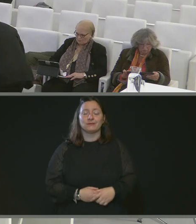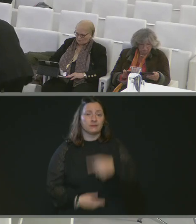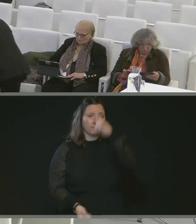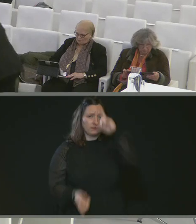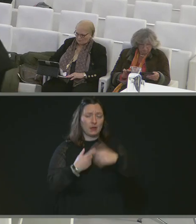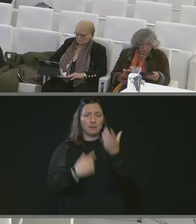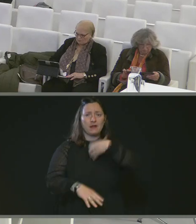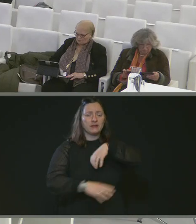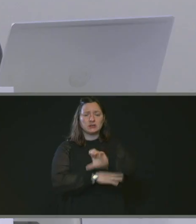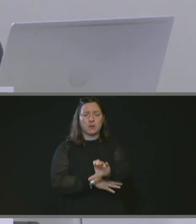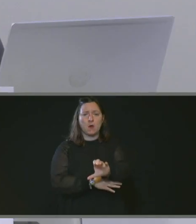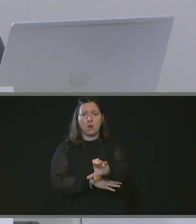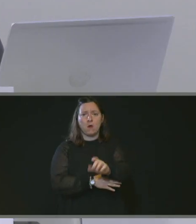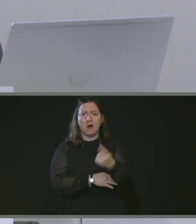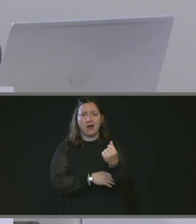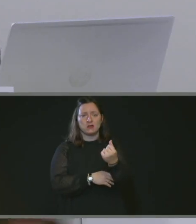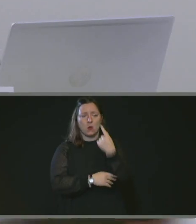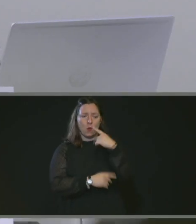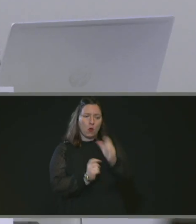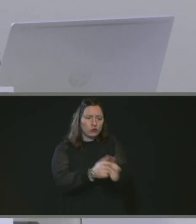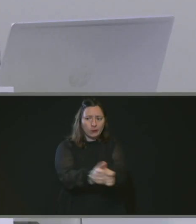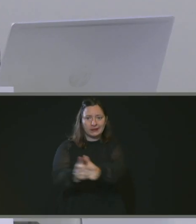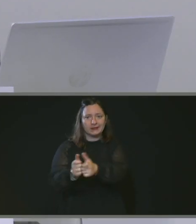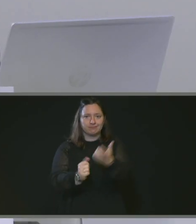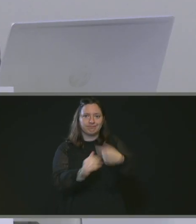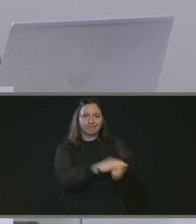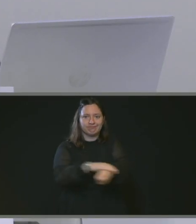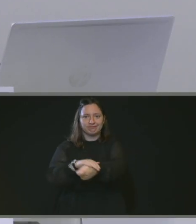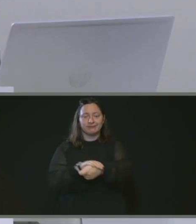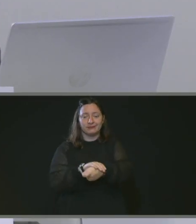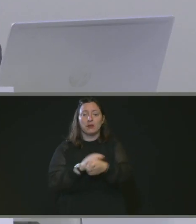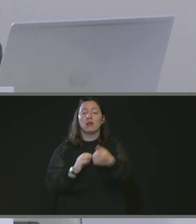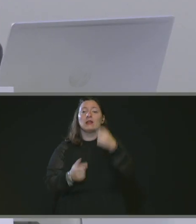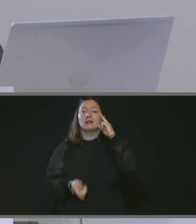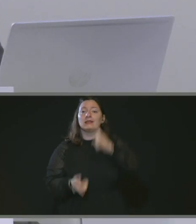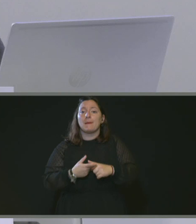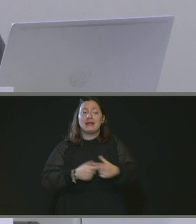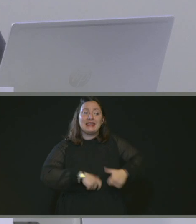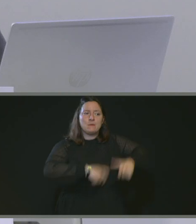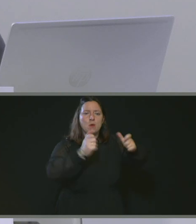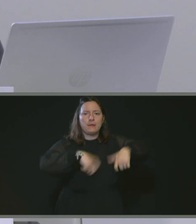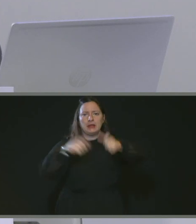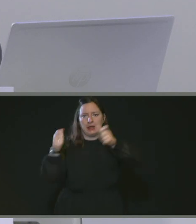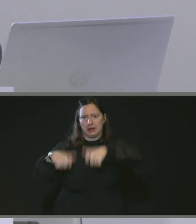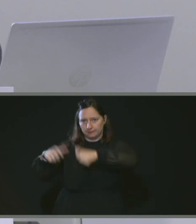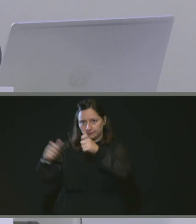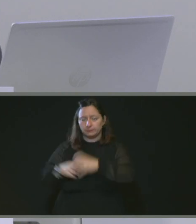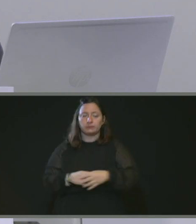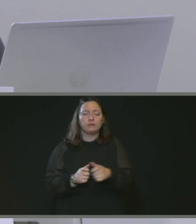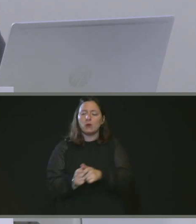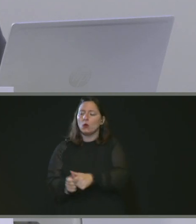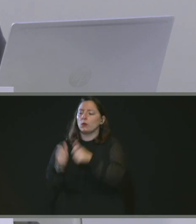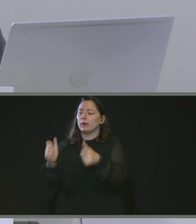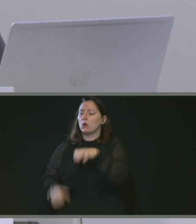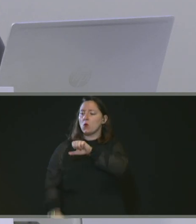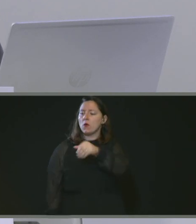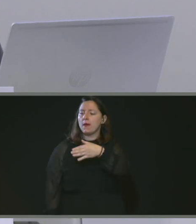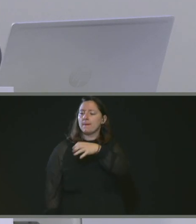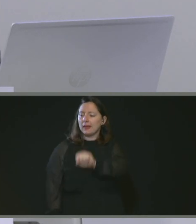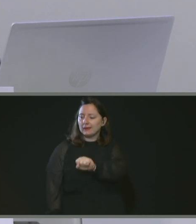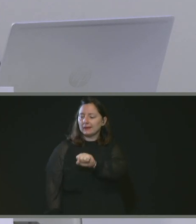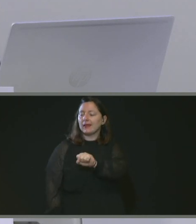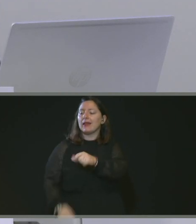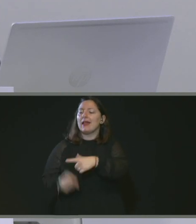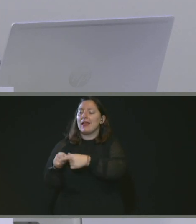'investissement pour les entreprises, cette fois-ci sur Dynamique Immobilier, pour l'entreprise EMS, espace marquage et